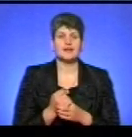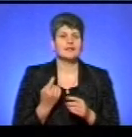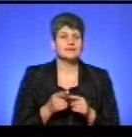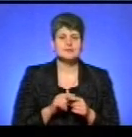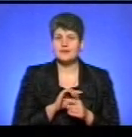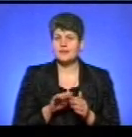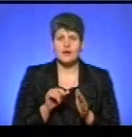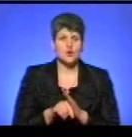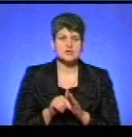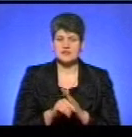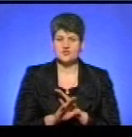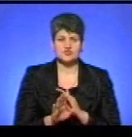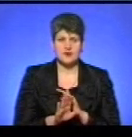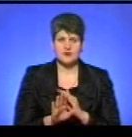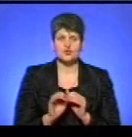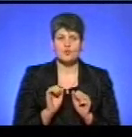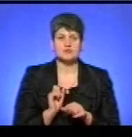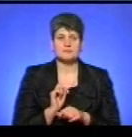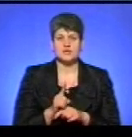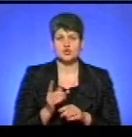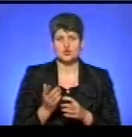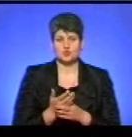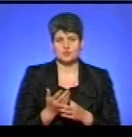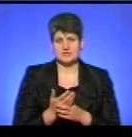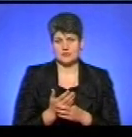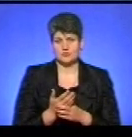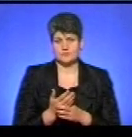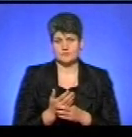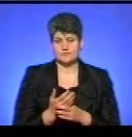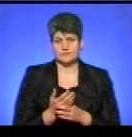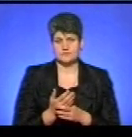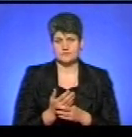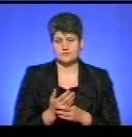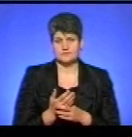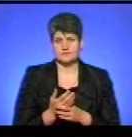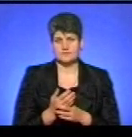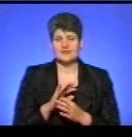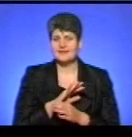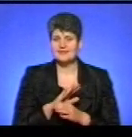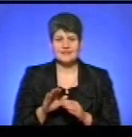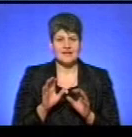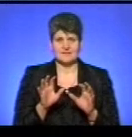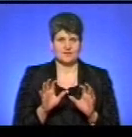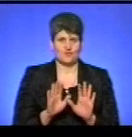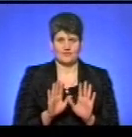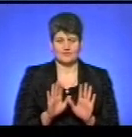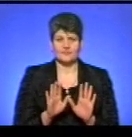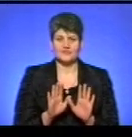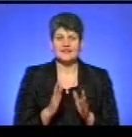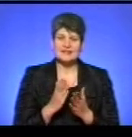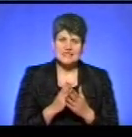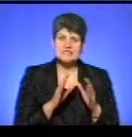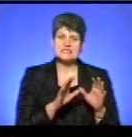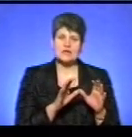означає, що можна призначити субсидії не в межах законодавства. Тобто, є